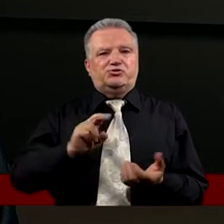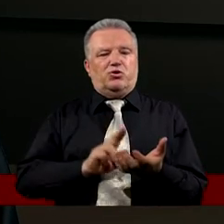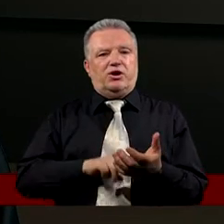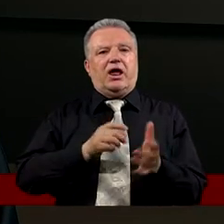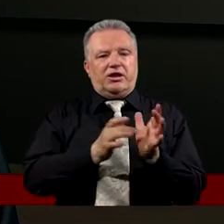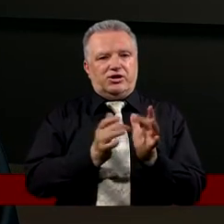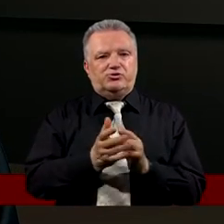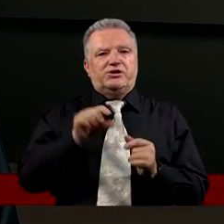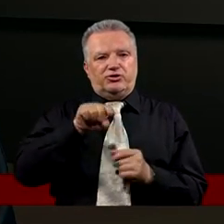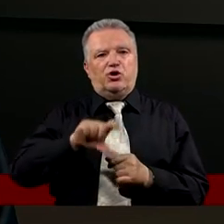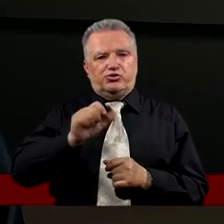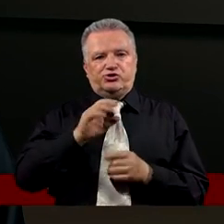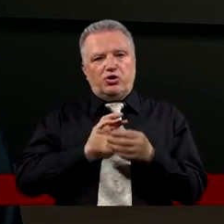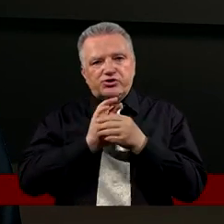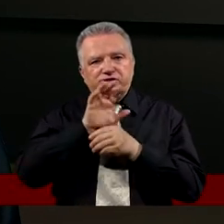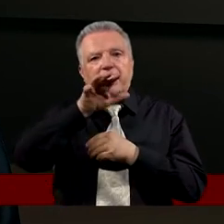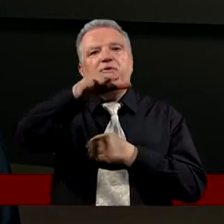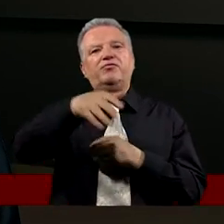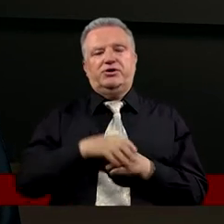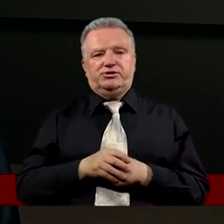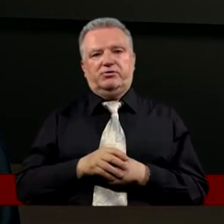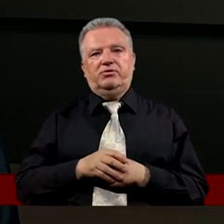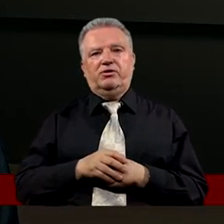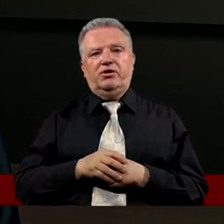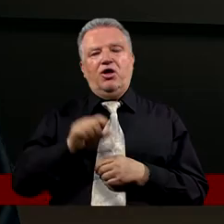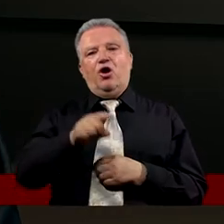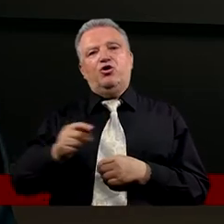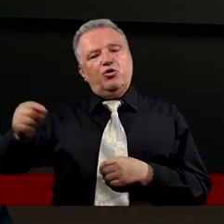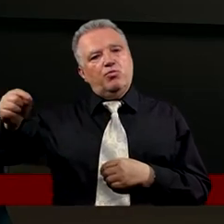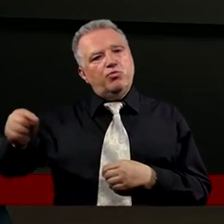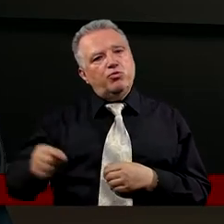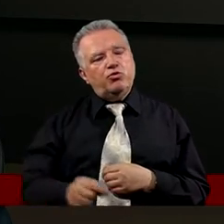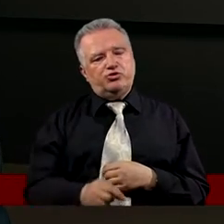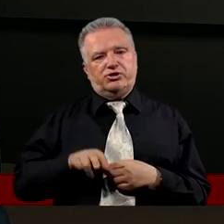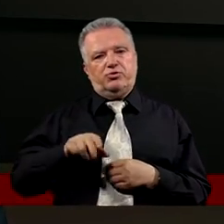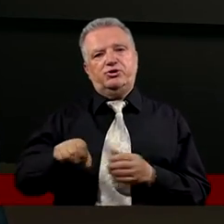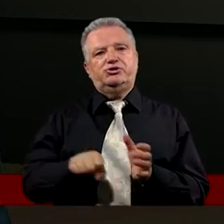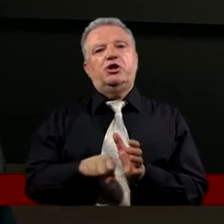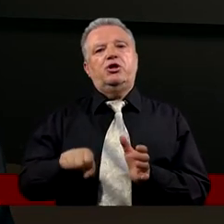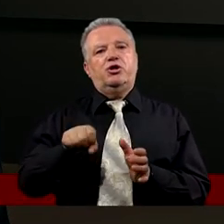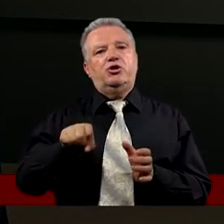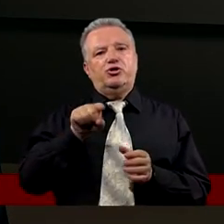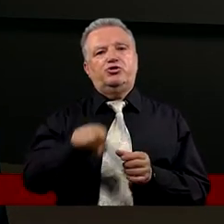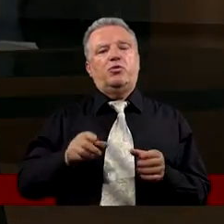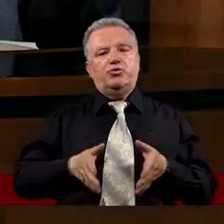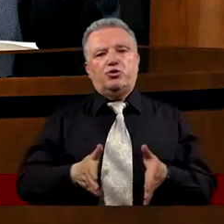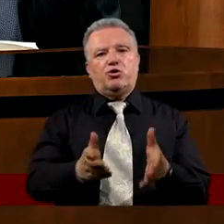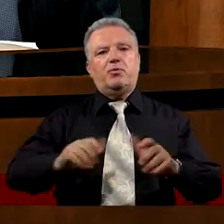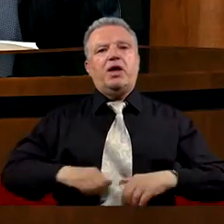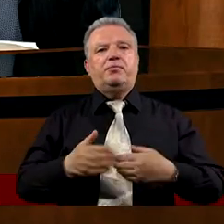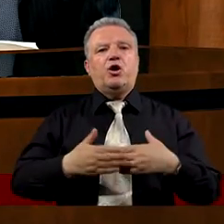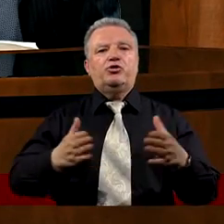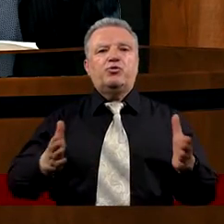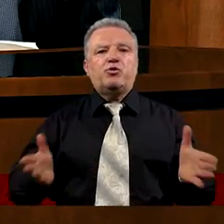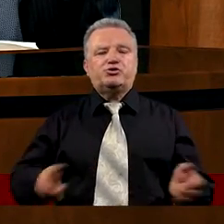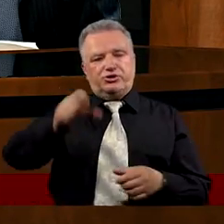Niego to Co zapowiedział Bo przecież On musiał Iść tą drogą Aby otworzyć